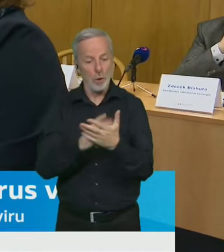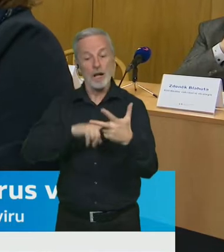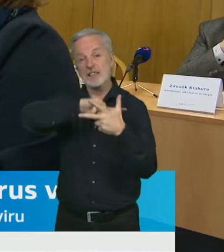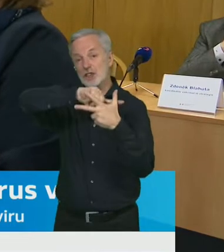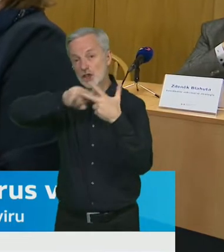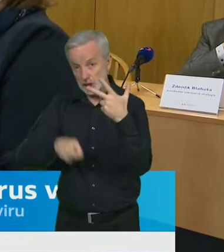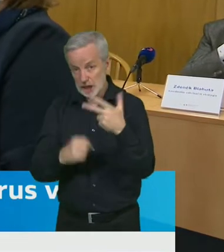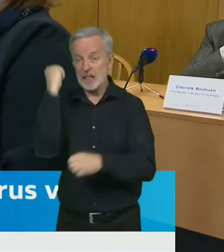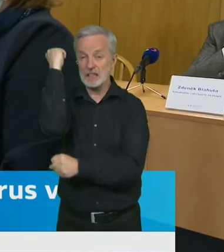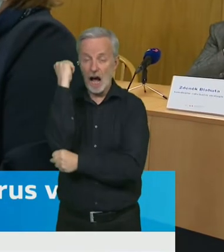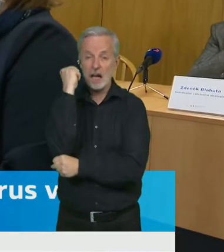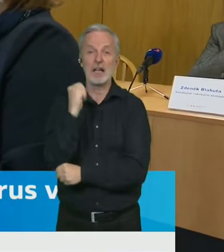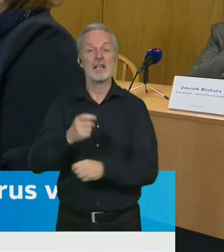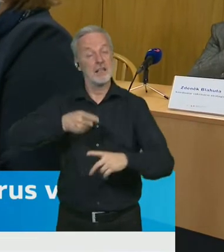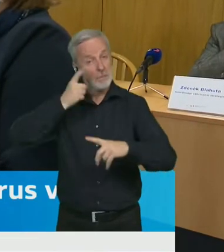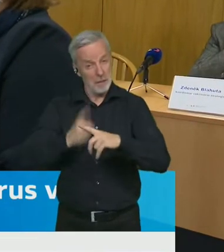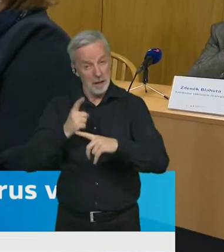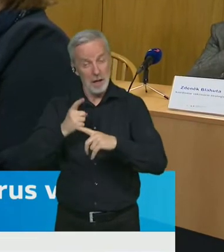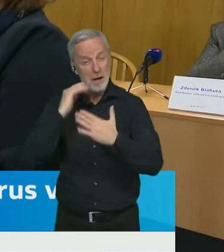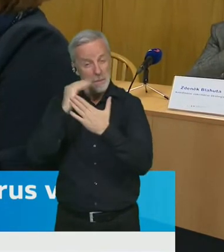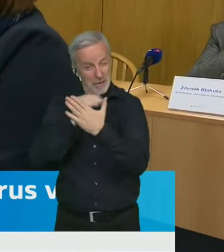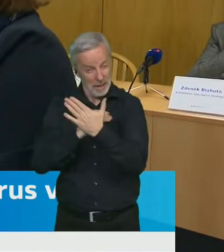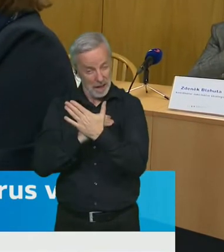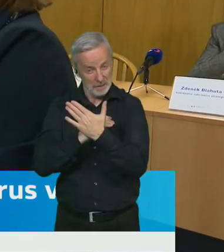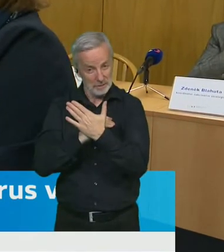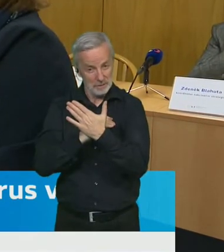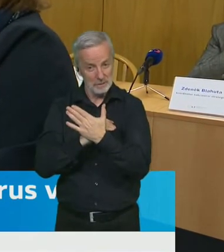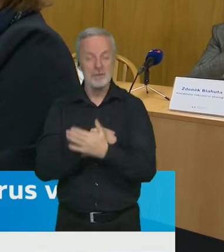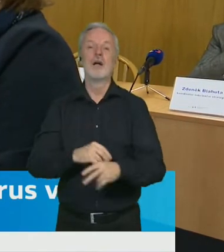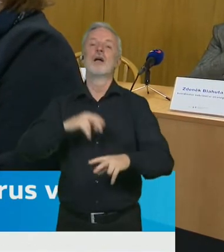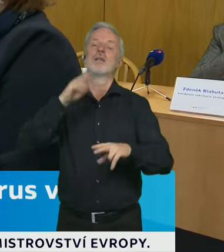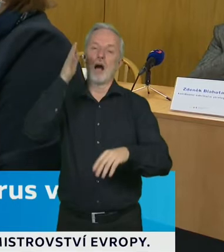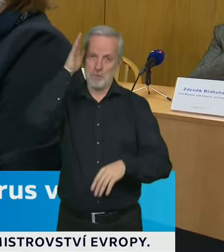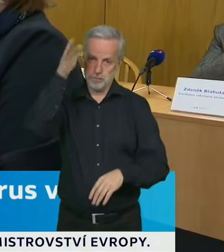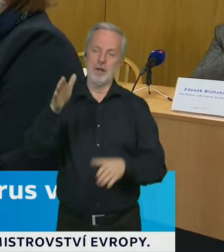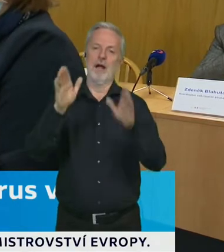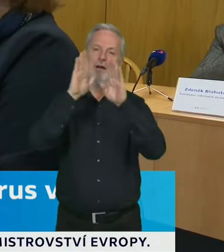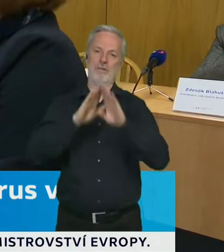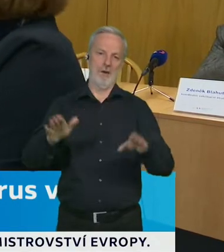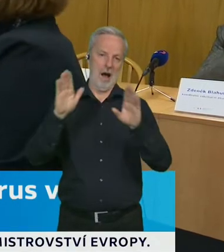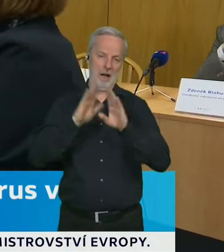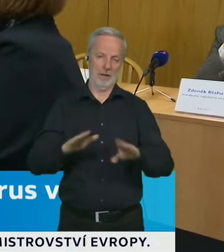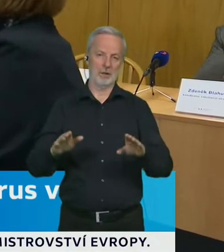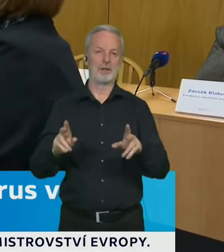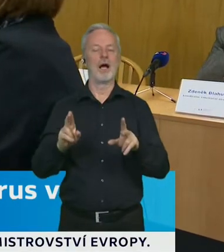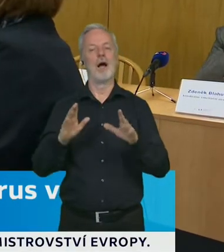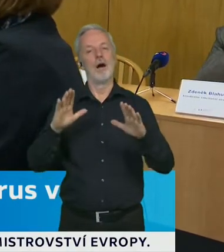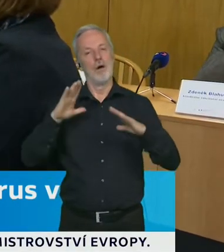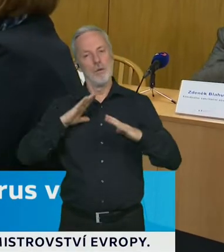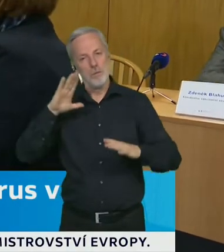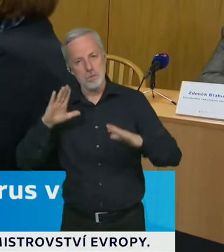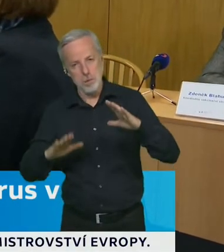pravidla, tak bychom ty Vánoce měli strávit v relativně